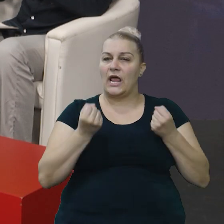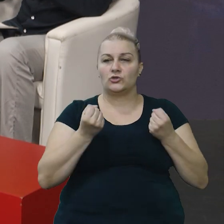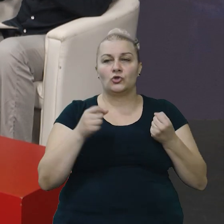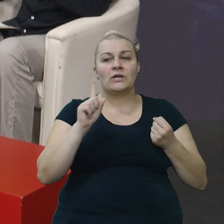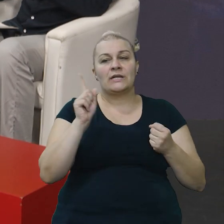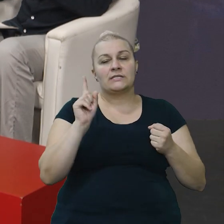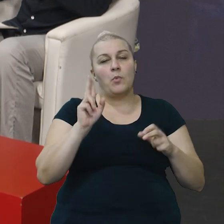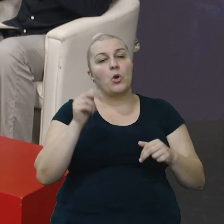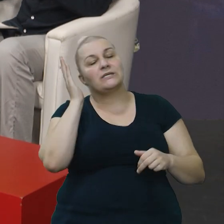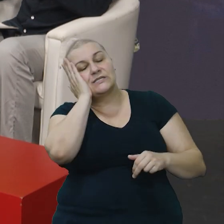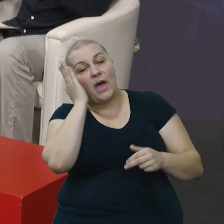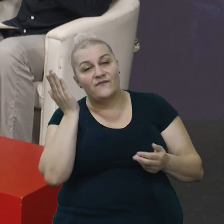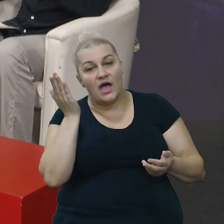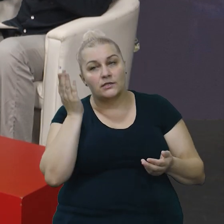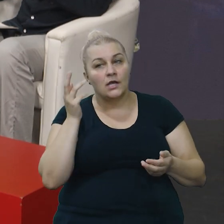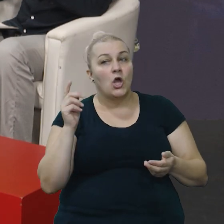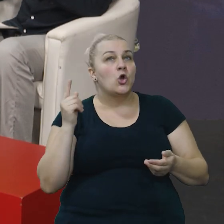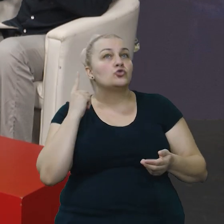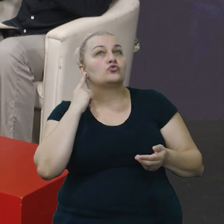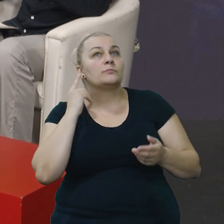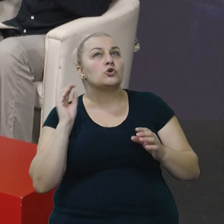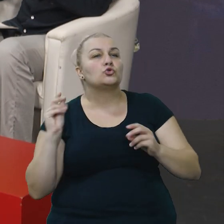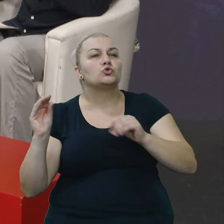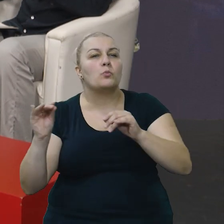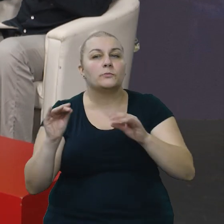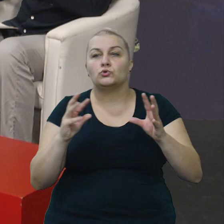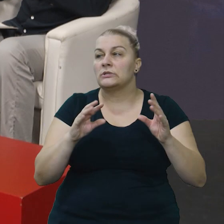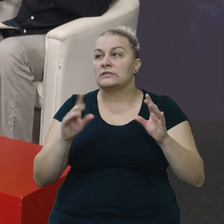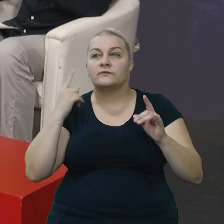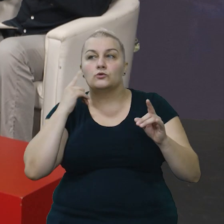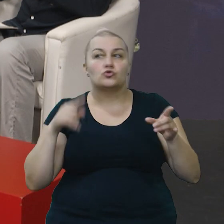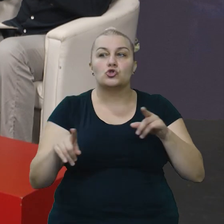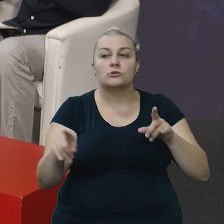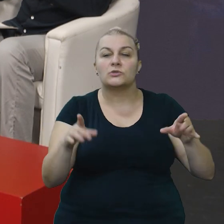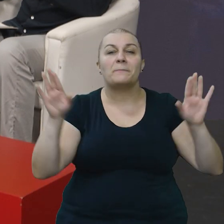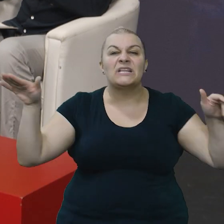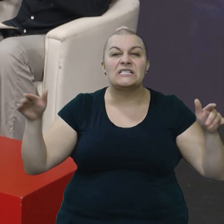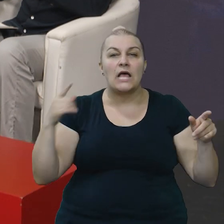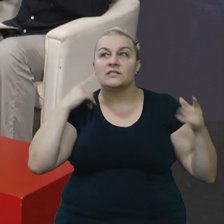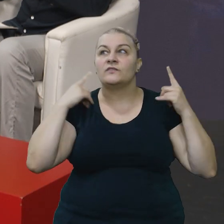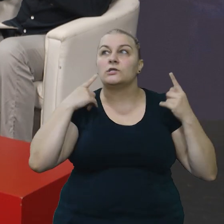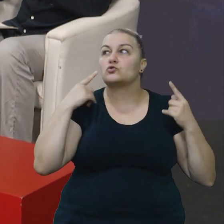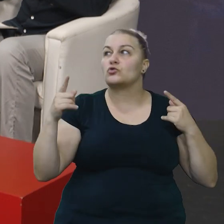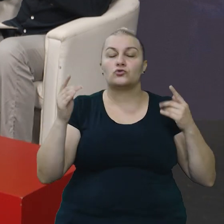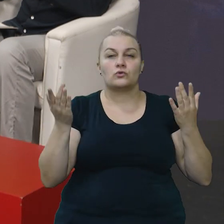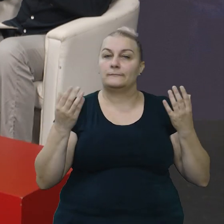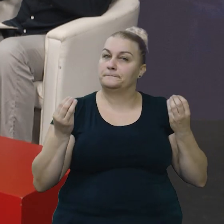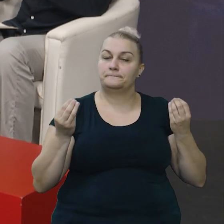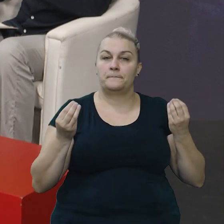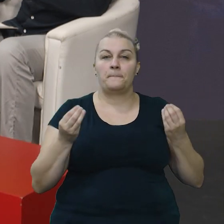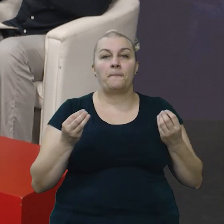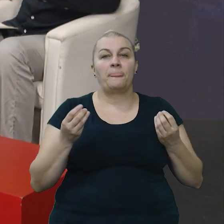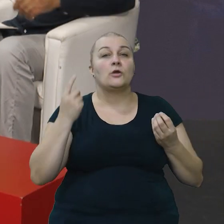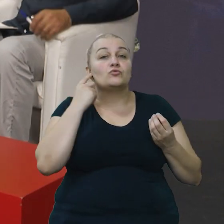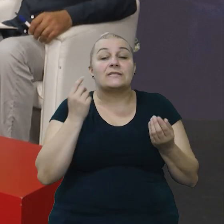neprospavane noći. Čujeo se svaki šun, svaki miš, tica, pa ja bih se usudio